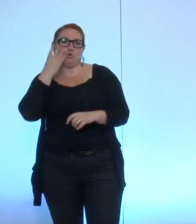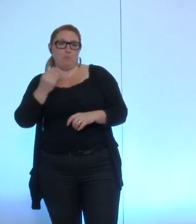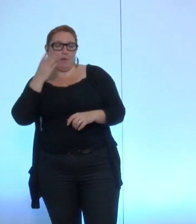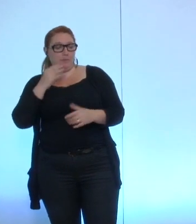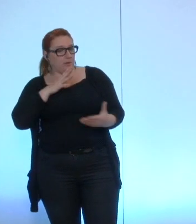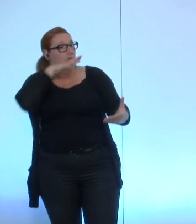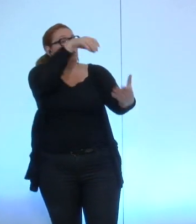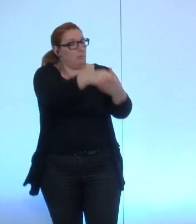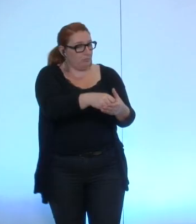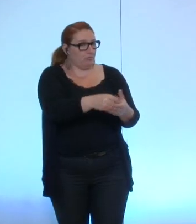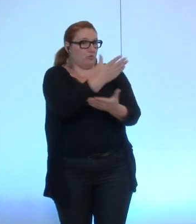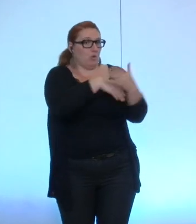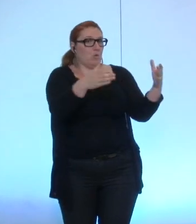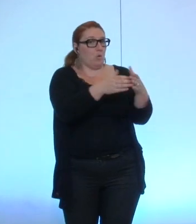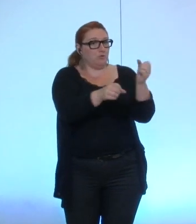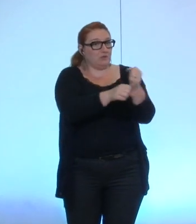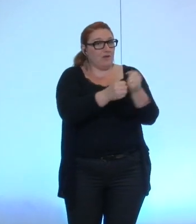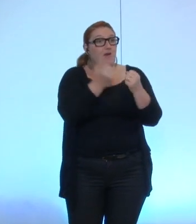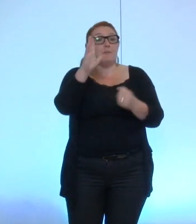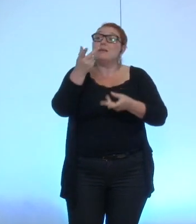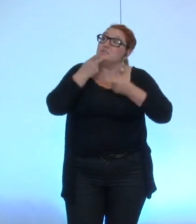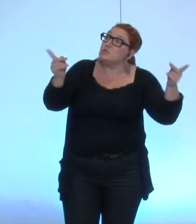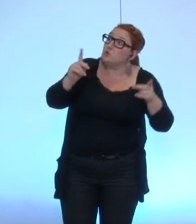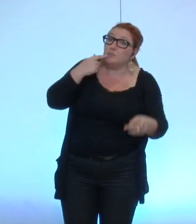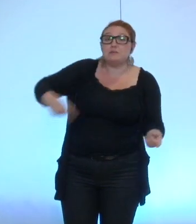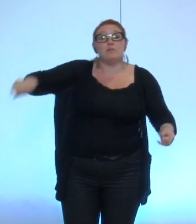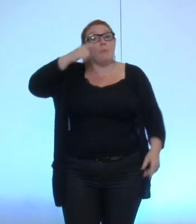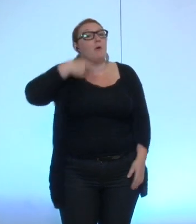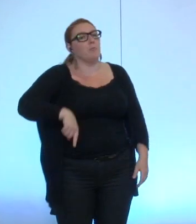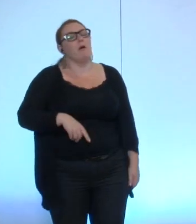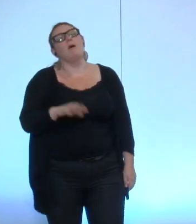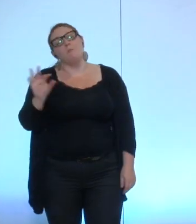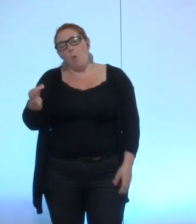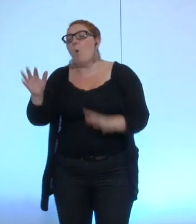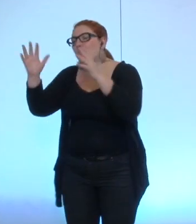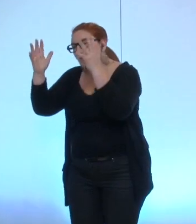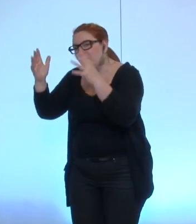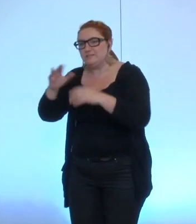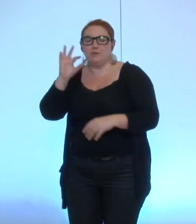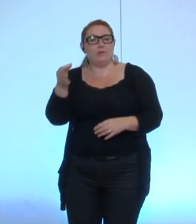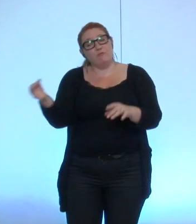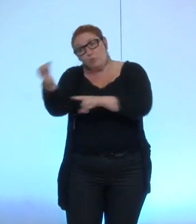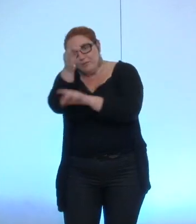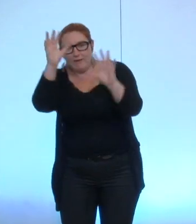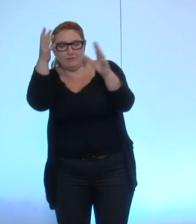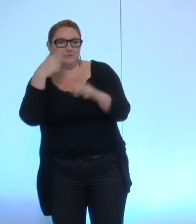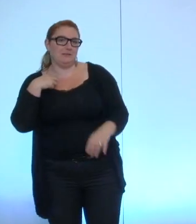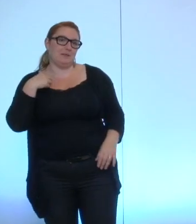arraché ce tweet ne dis pas ce soir personne ne le sait vous voyez d l'intérêt des deux et du groupe de travail et des amendements